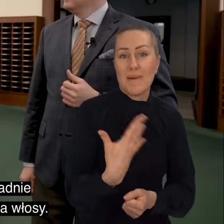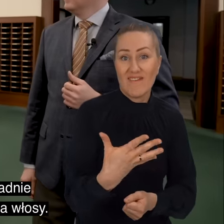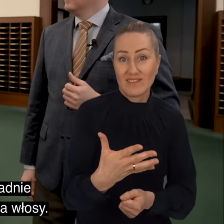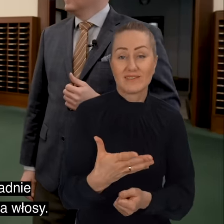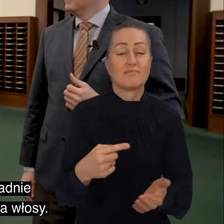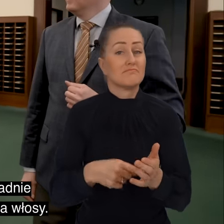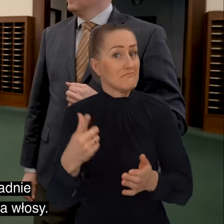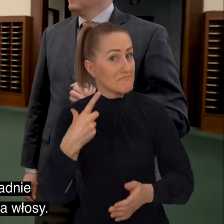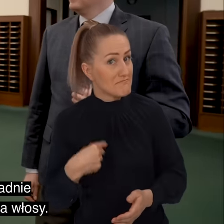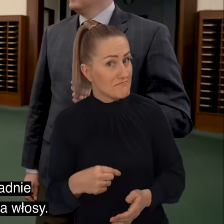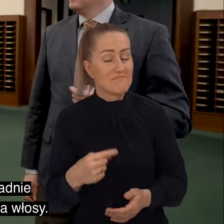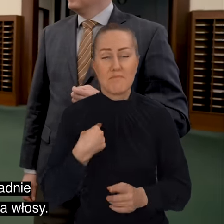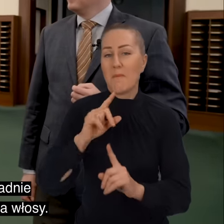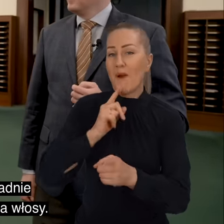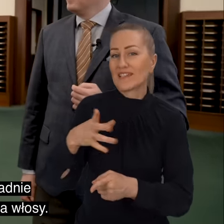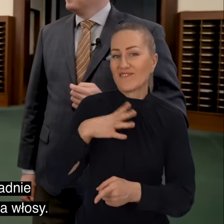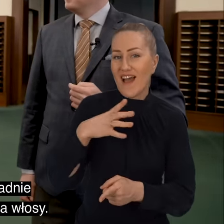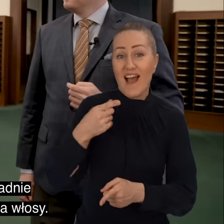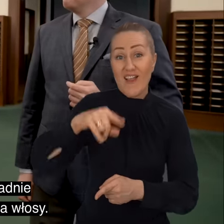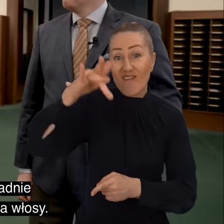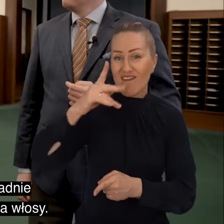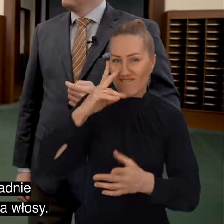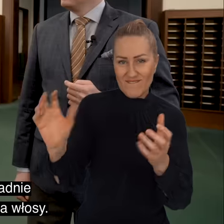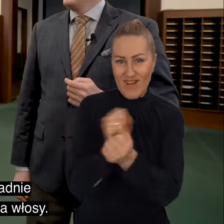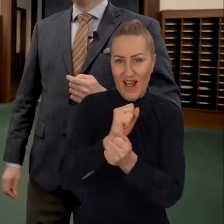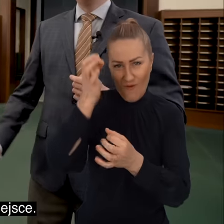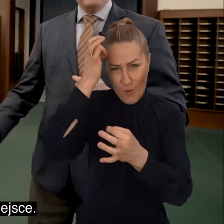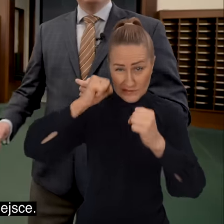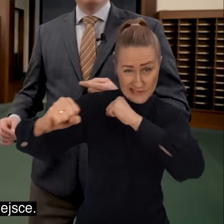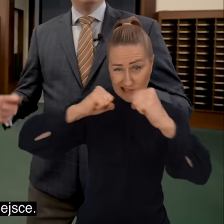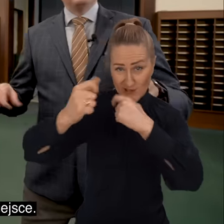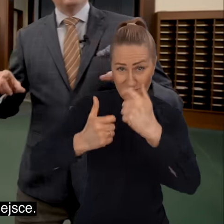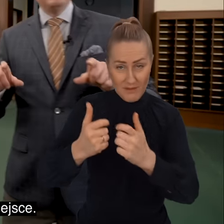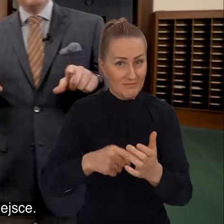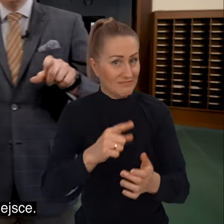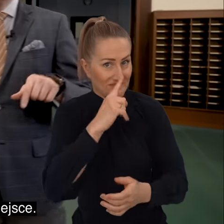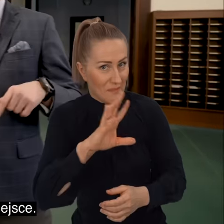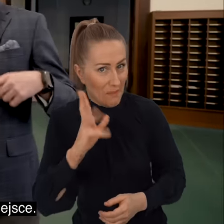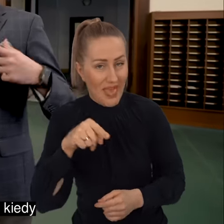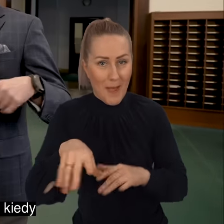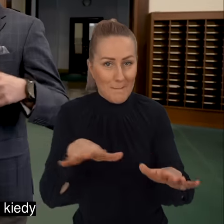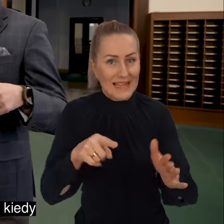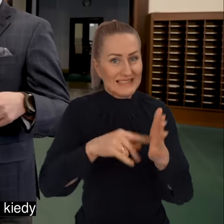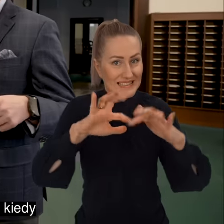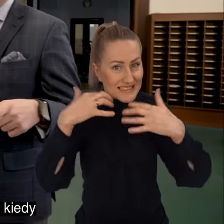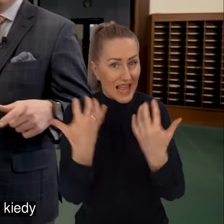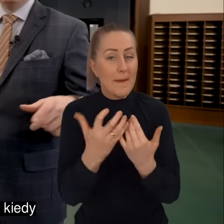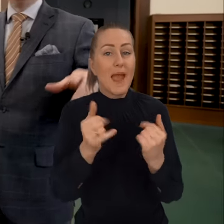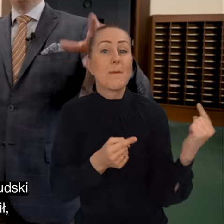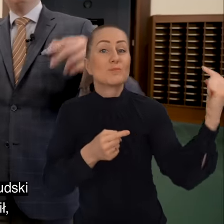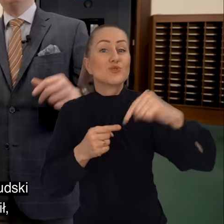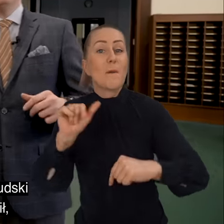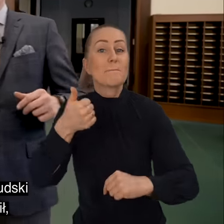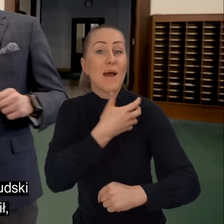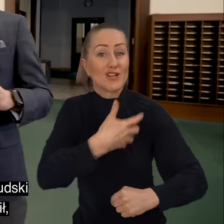przyjrzenie się dokładnie. Postaci w środku trzymają się za włosy. To piękne, bo wiecie, to jest miejsce, Sejm jest miejscem, w którym